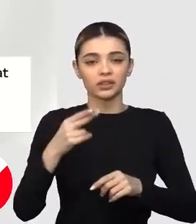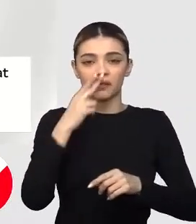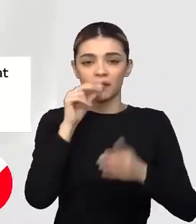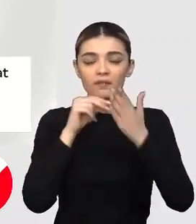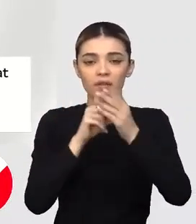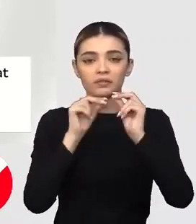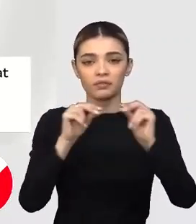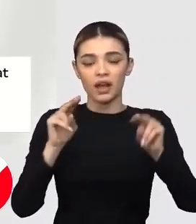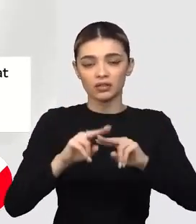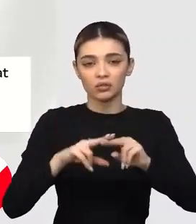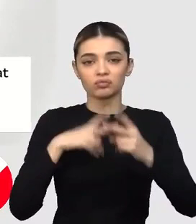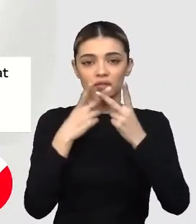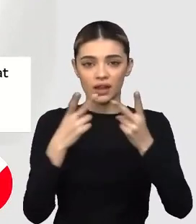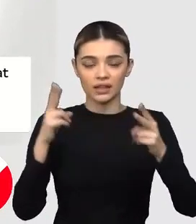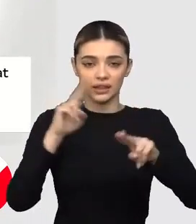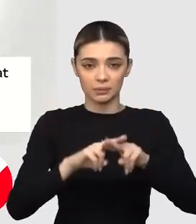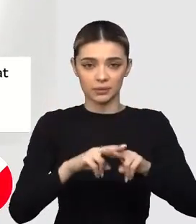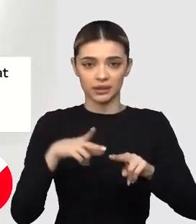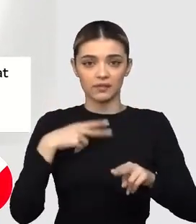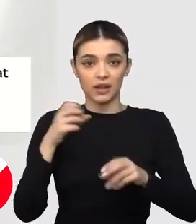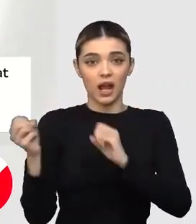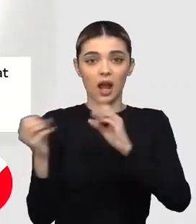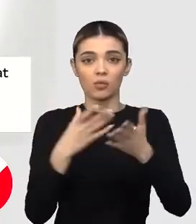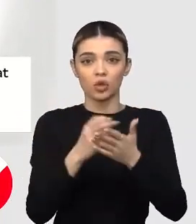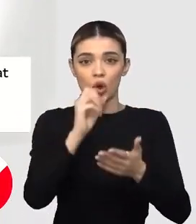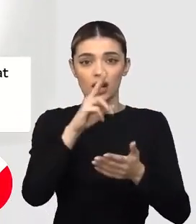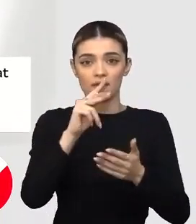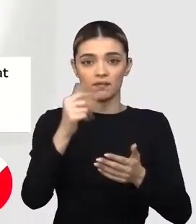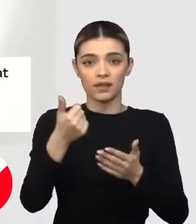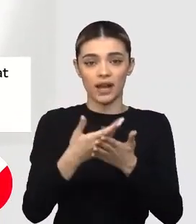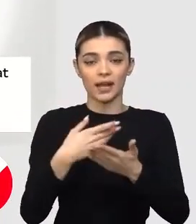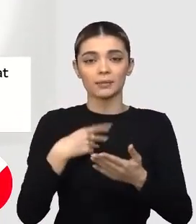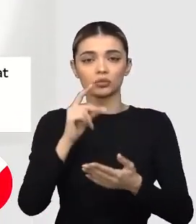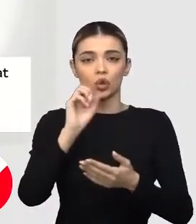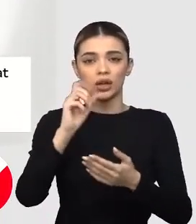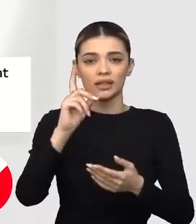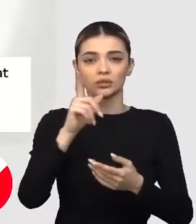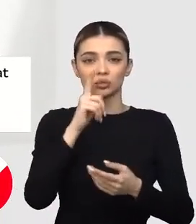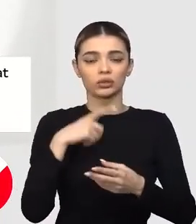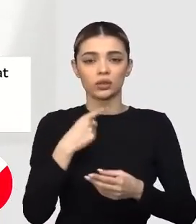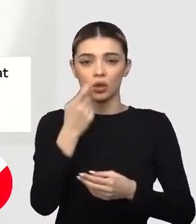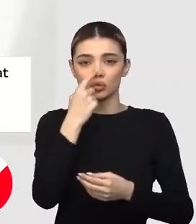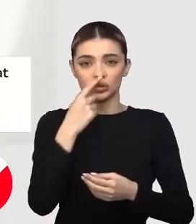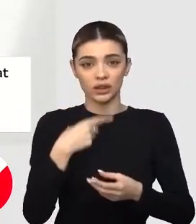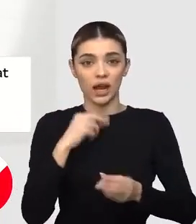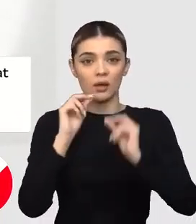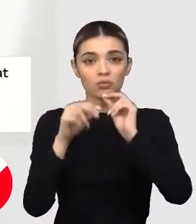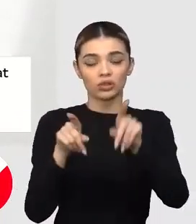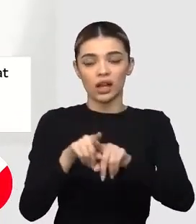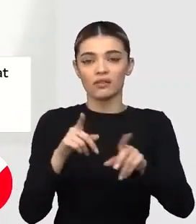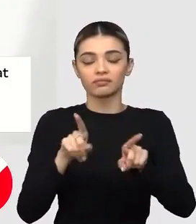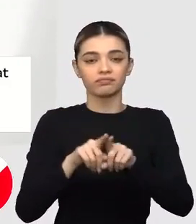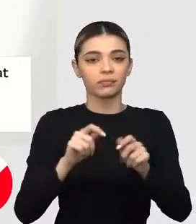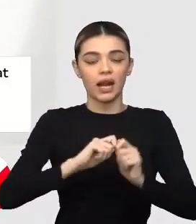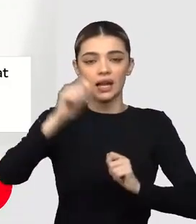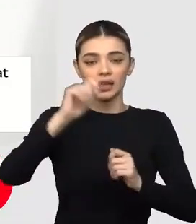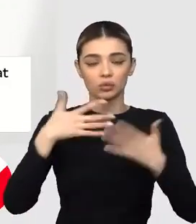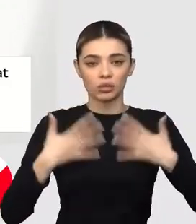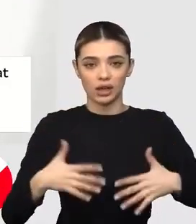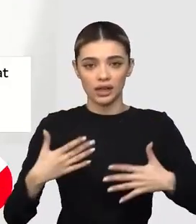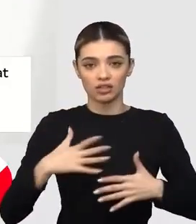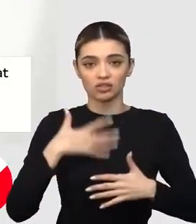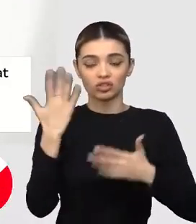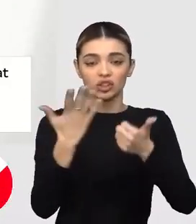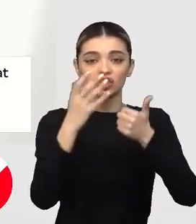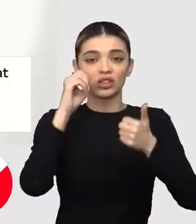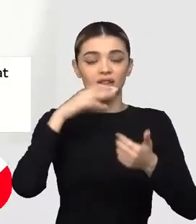supraviețuire. Prizonierii au fost transferați la Olenivka, la sud de Donetsk, unde rușii au înscenat un atac cu rachete ucrainean.